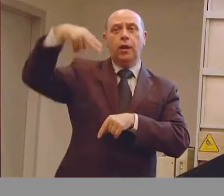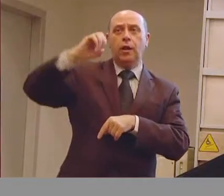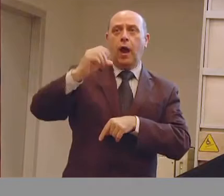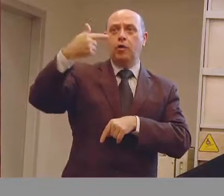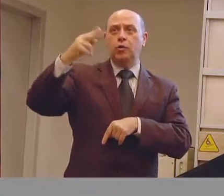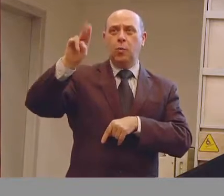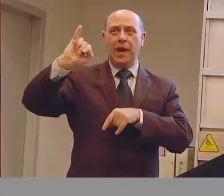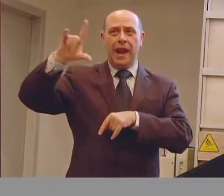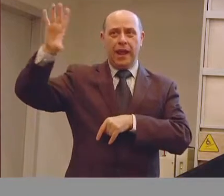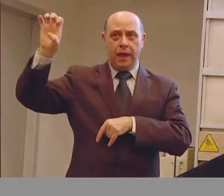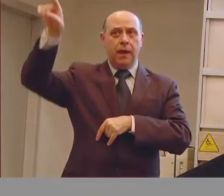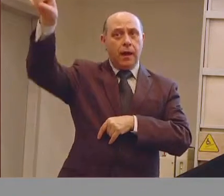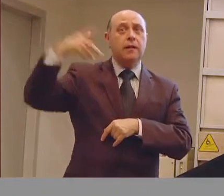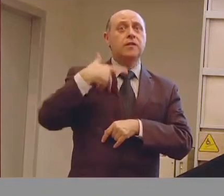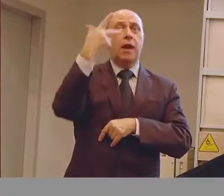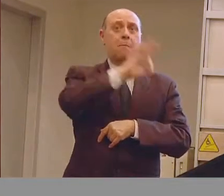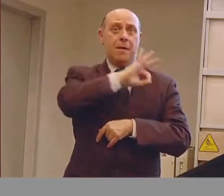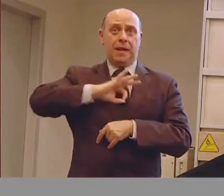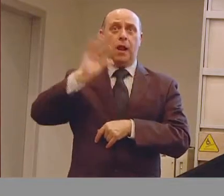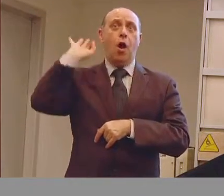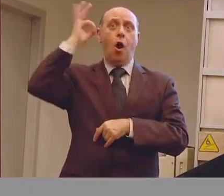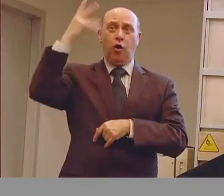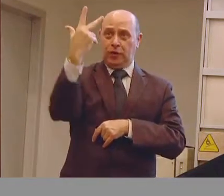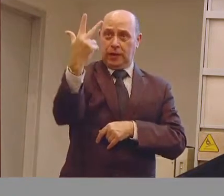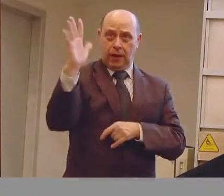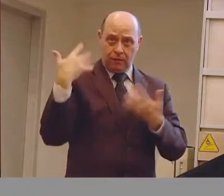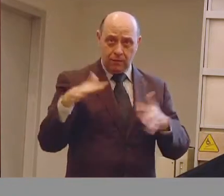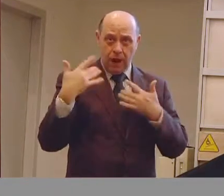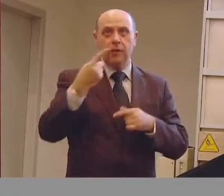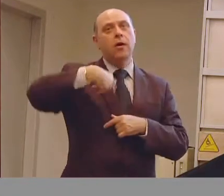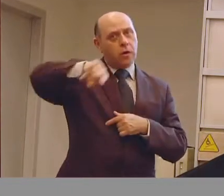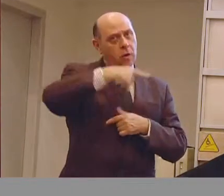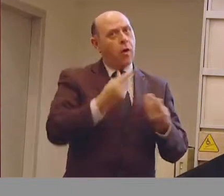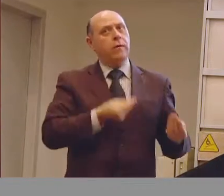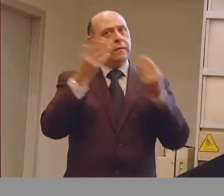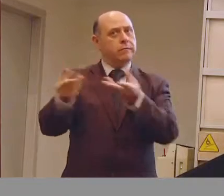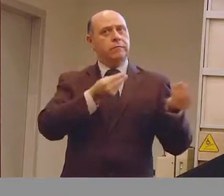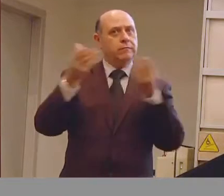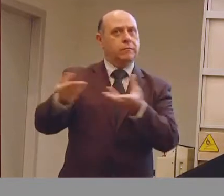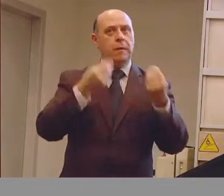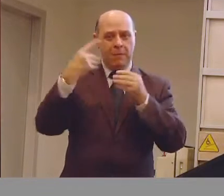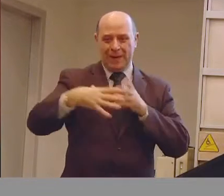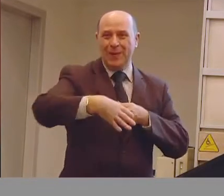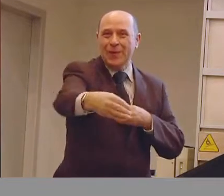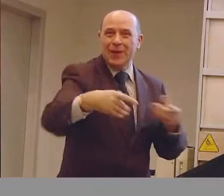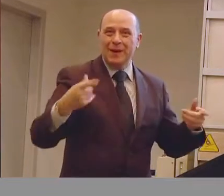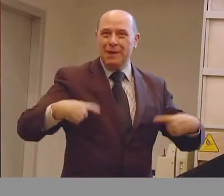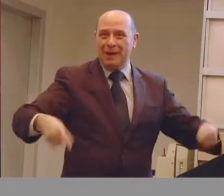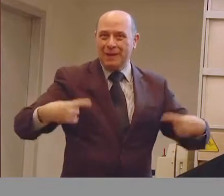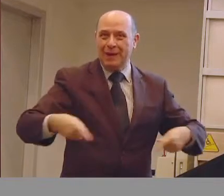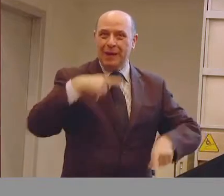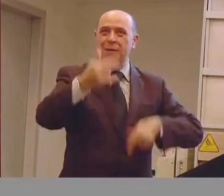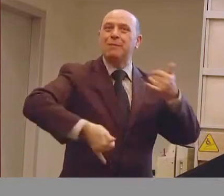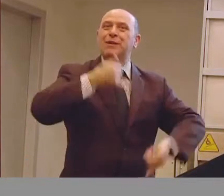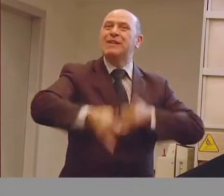con ben tre medaglie d'oro, noi come Bugio lo seguiamo per quanto riguarda la fornitura dell'handbike che chiaramente è un handbike